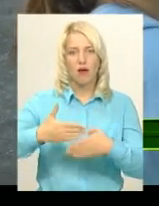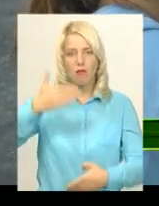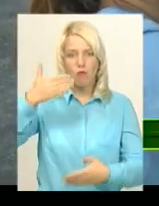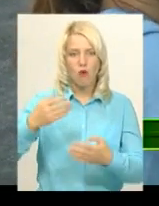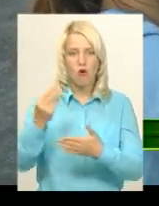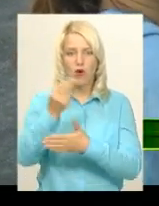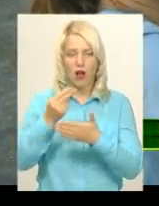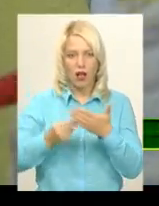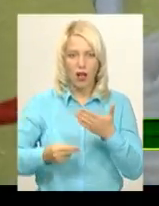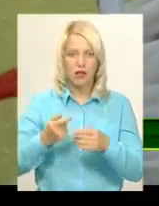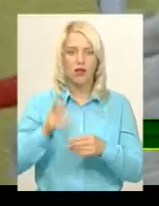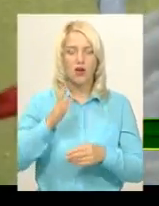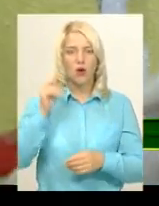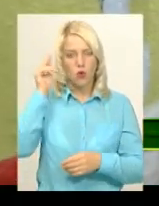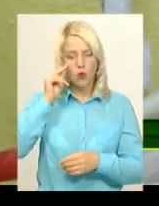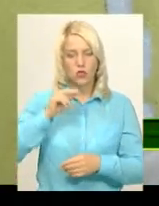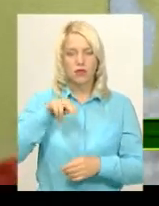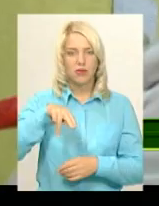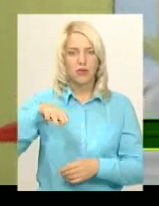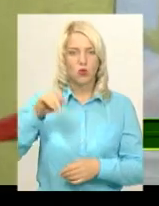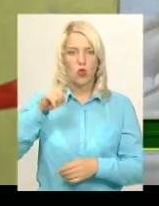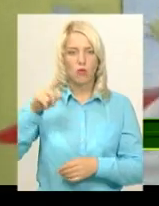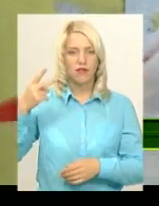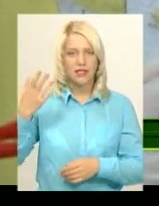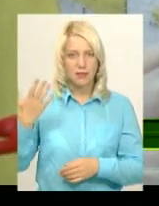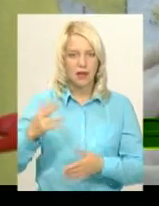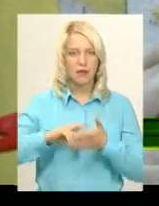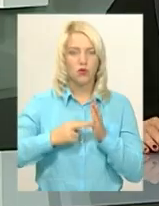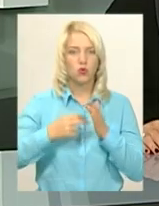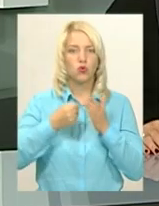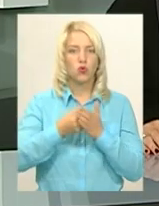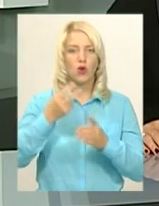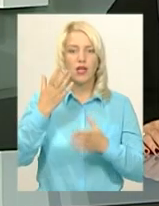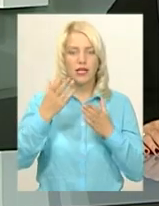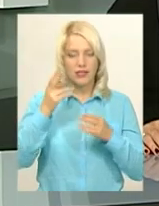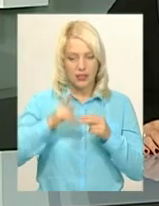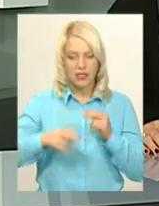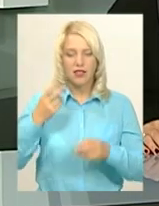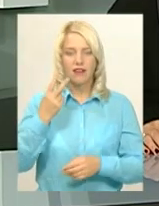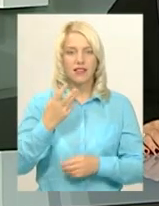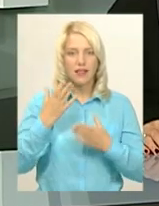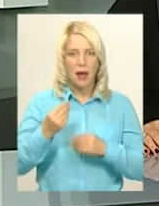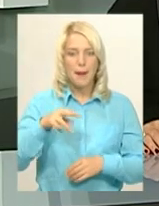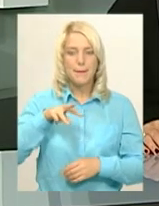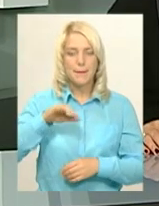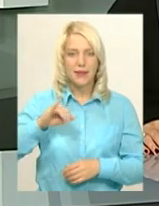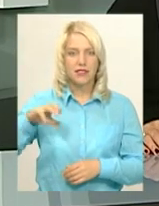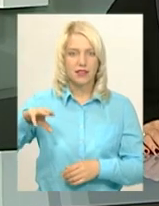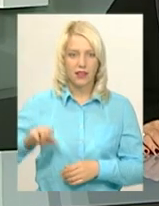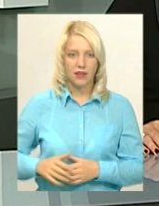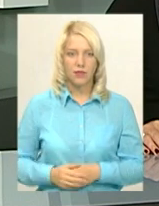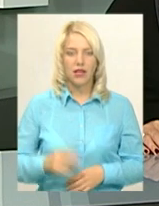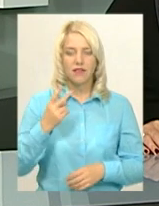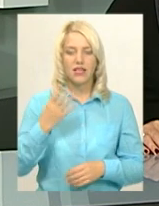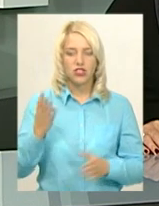Завершити настінний малюнок довжиною 150 метрів планують до Дня міста. 23 бебі-бокси за 4 дні